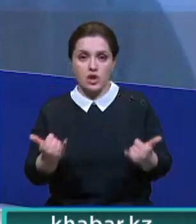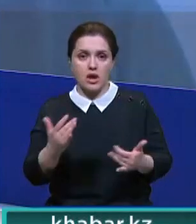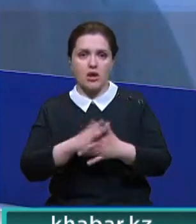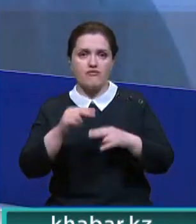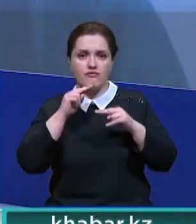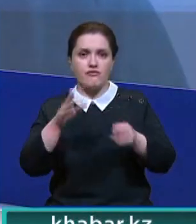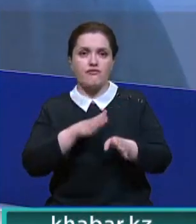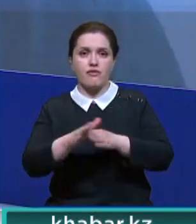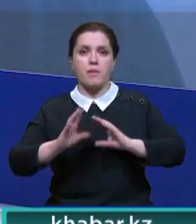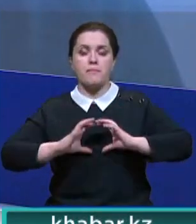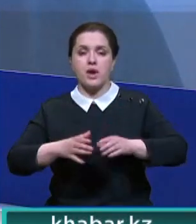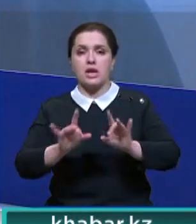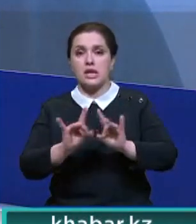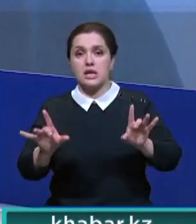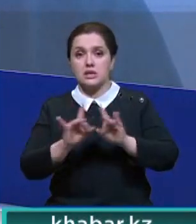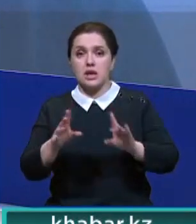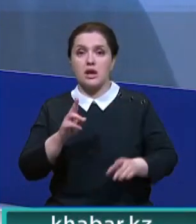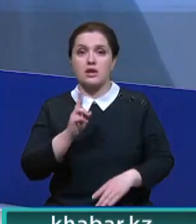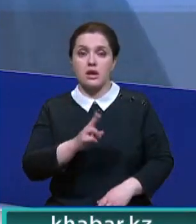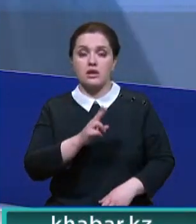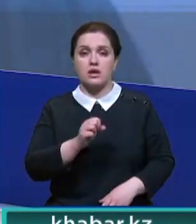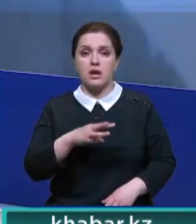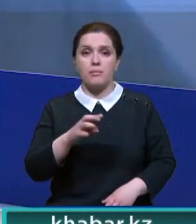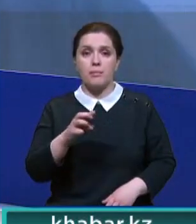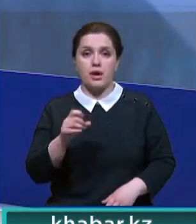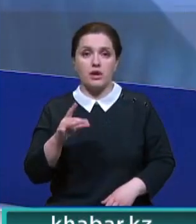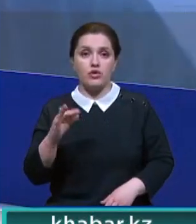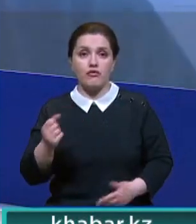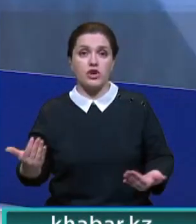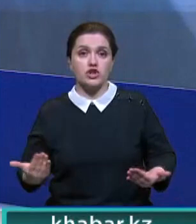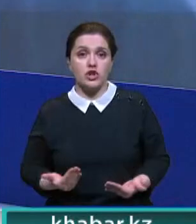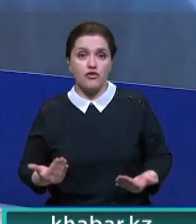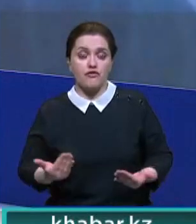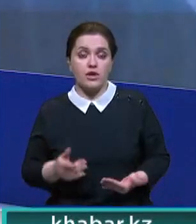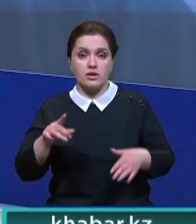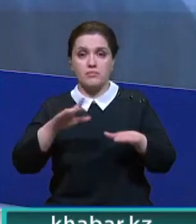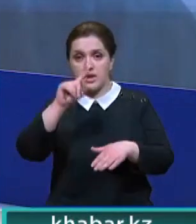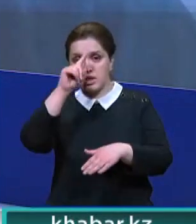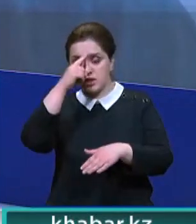прикована вниманием всего мира, рассказала Камшат Камбарова, которая проживает в эпицентре событий. Спасибо.